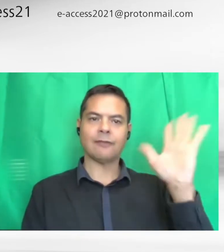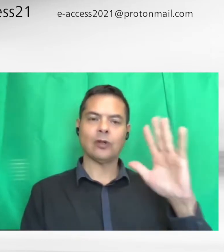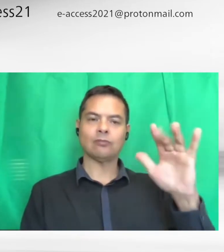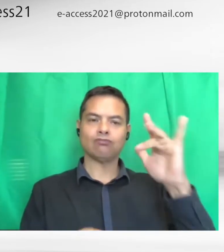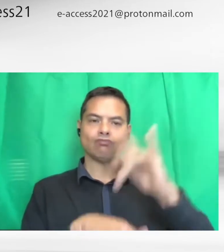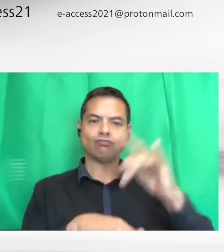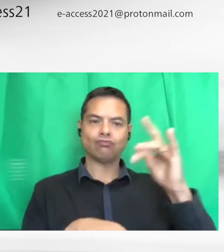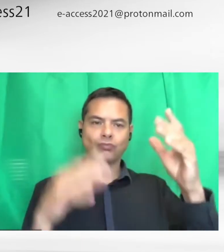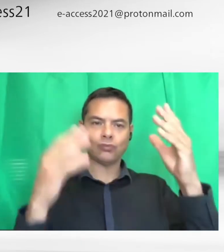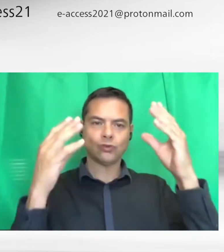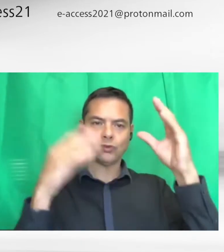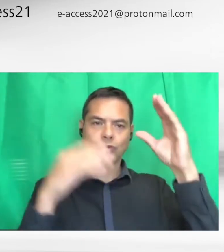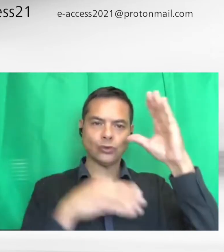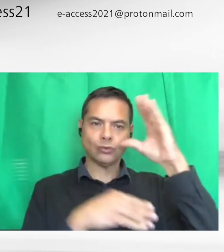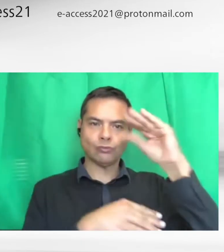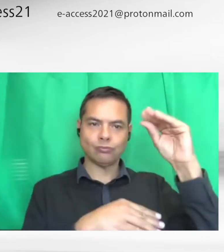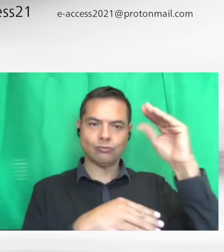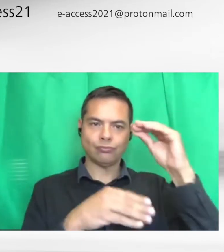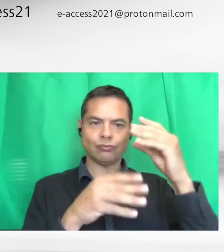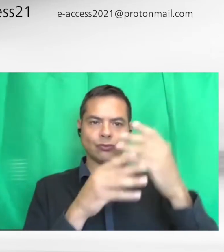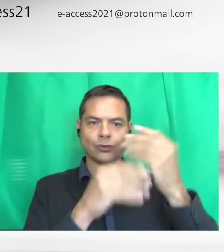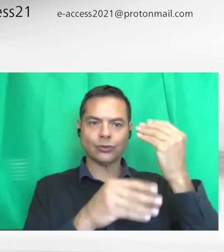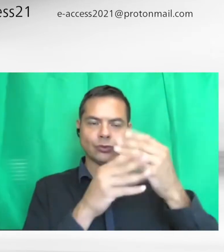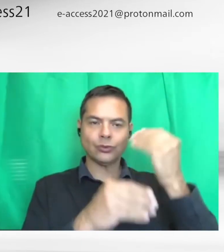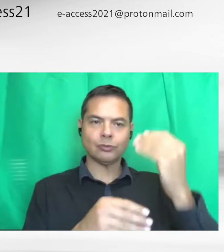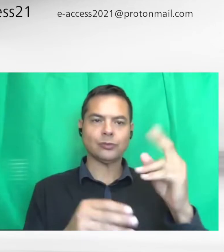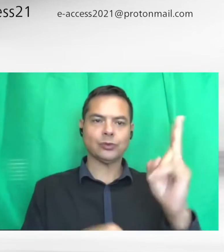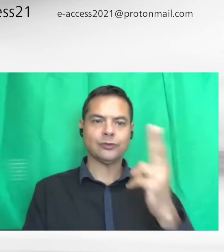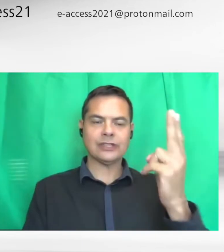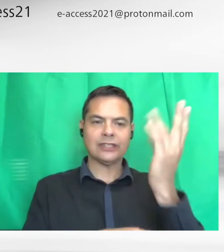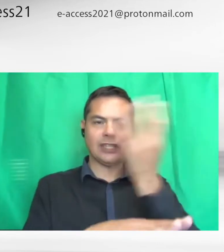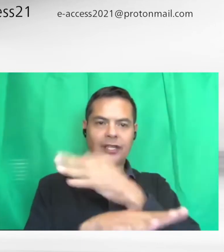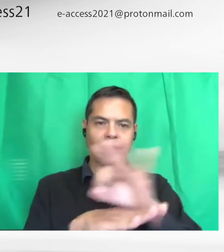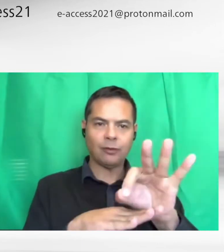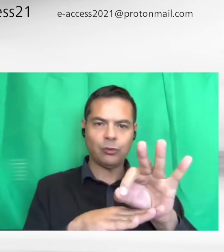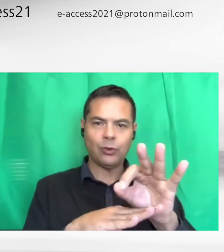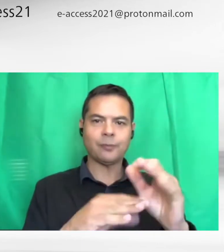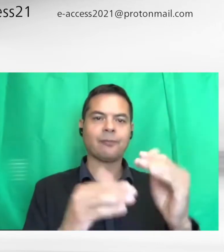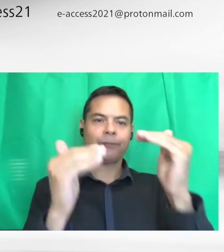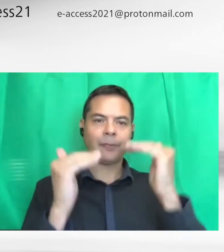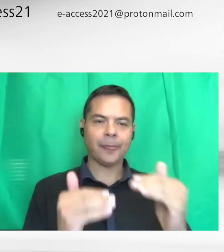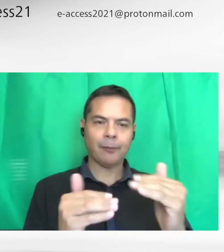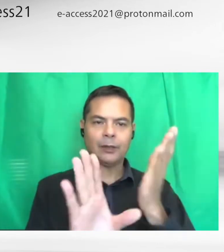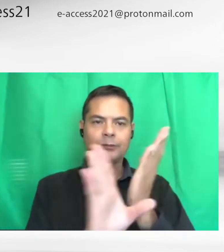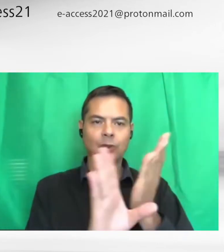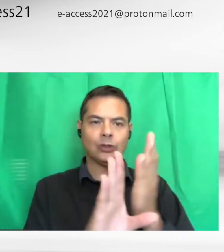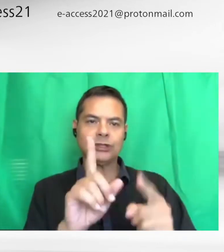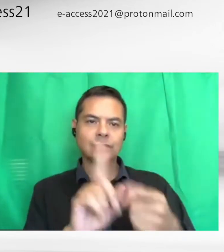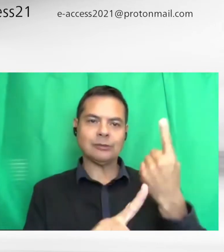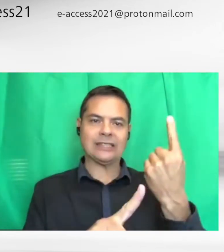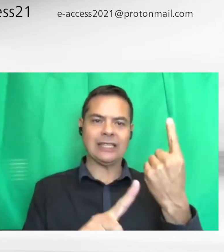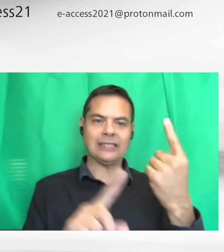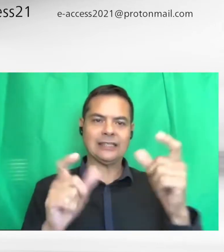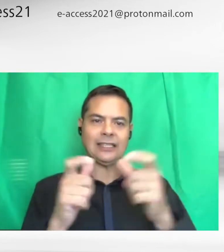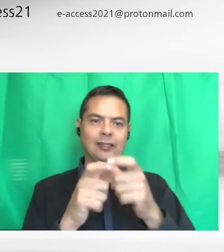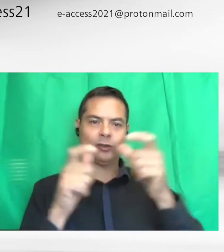spécialisée dont il est le directeur. Et donc, il va nous entretenir de ce sujet. Je lui cède l